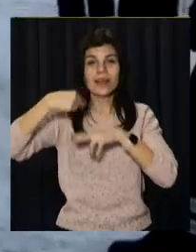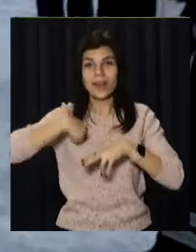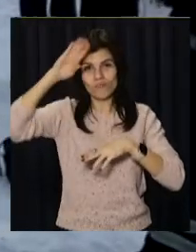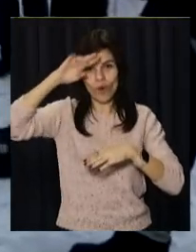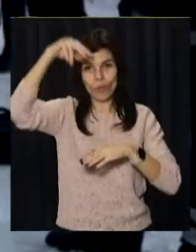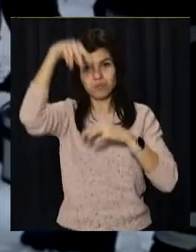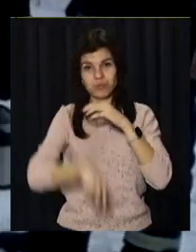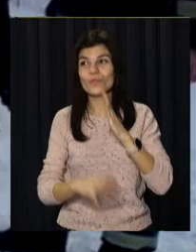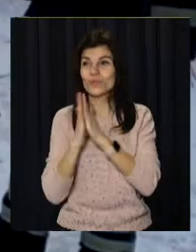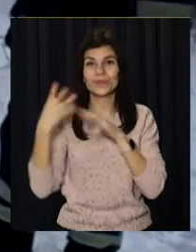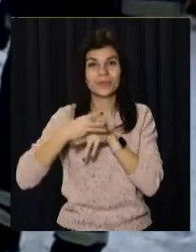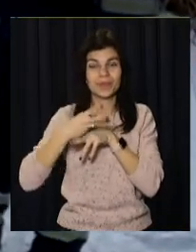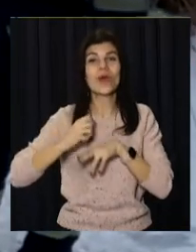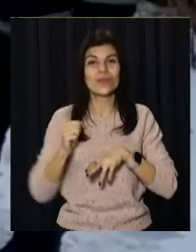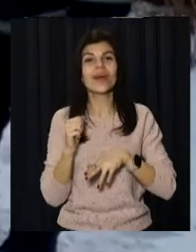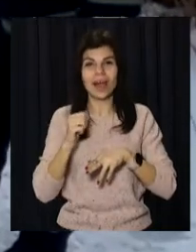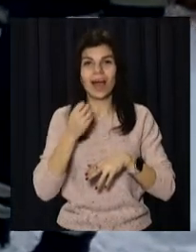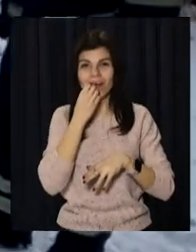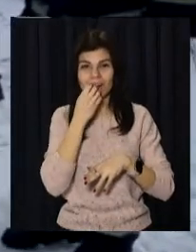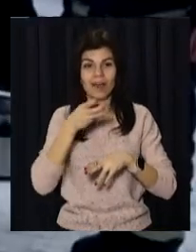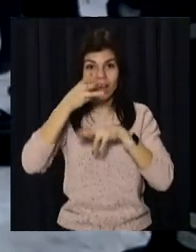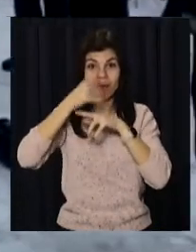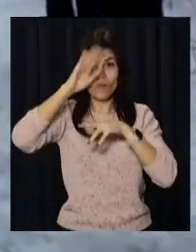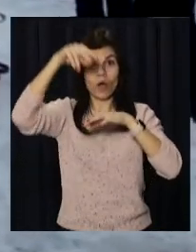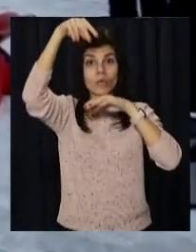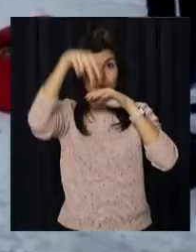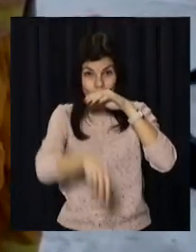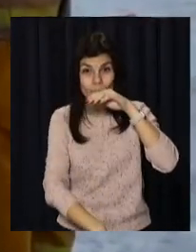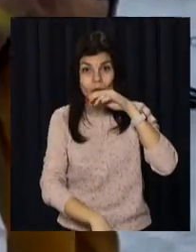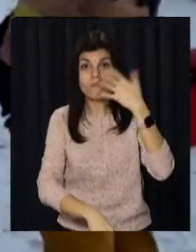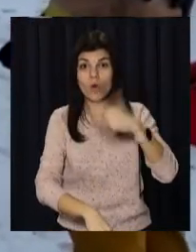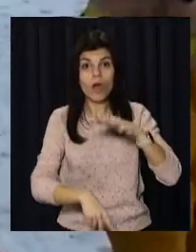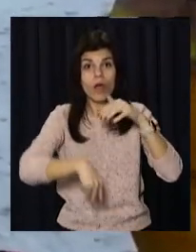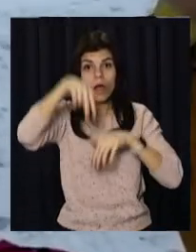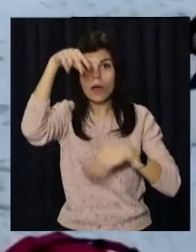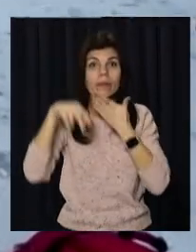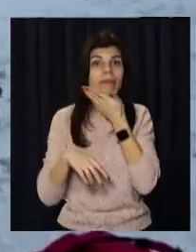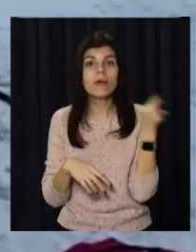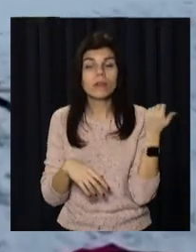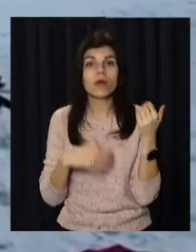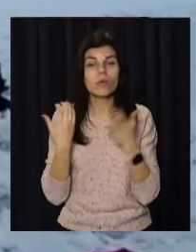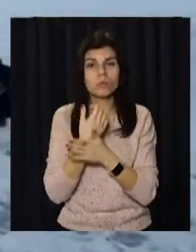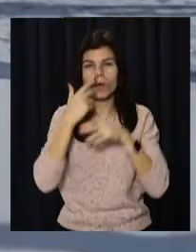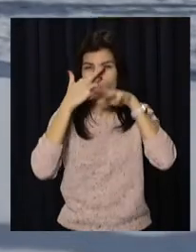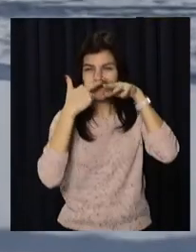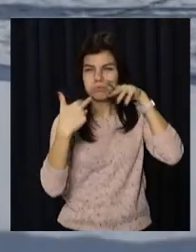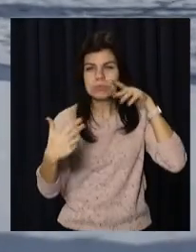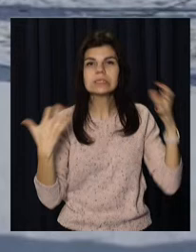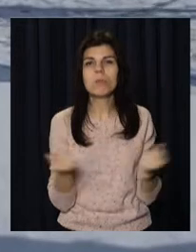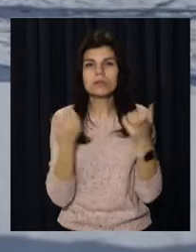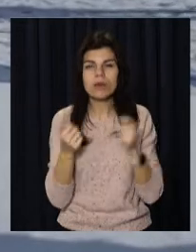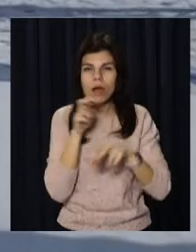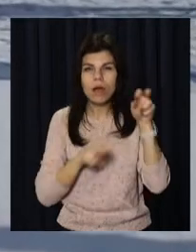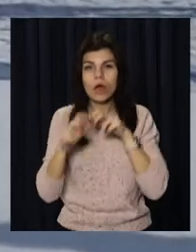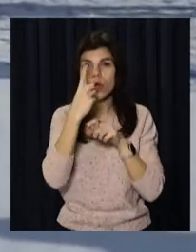ополонку. У воду чоловік стрибнув, проте не винирнув. Спочатку водолазам не вдалося знайти пірнальника. Та за добу на